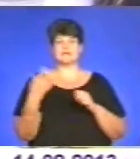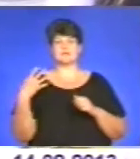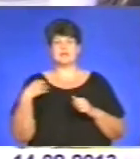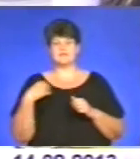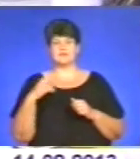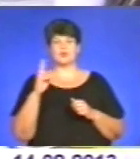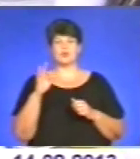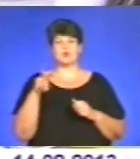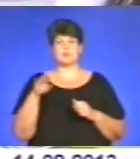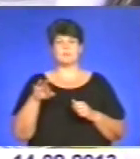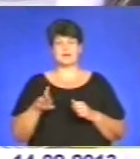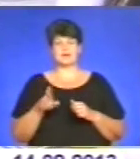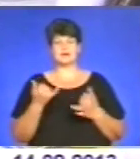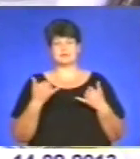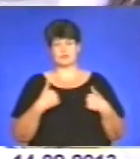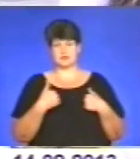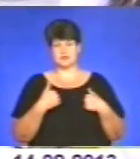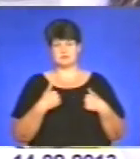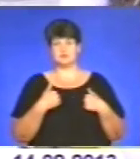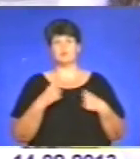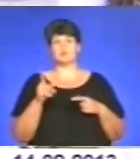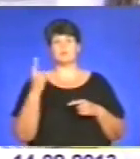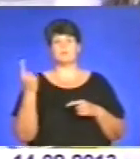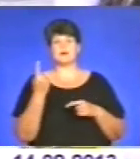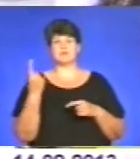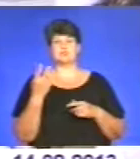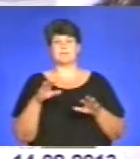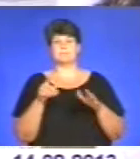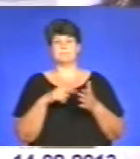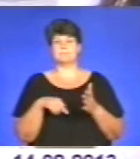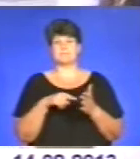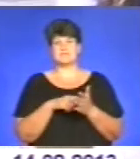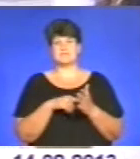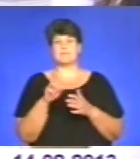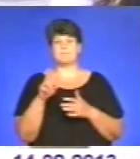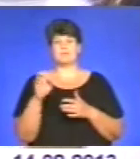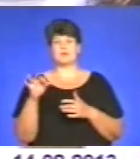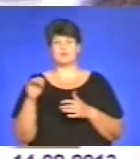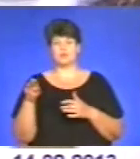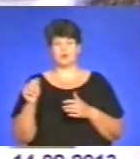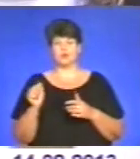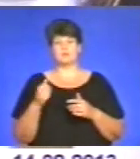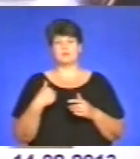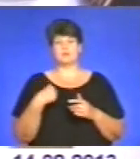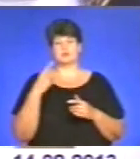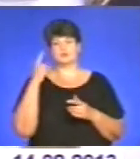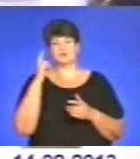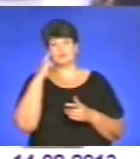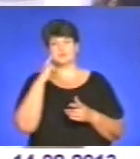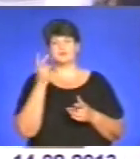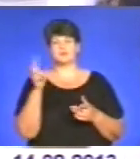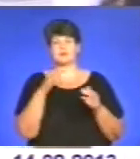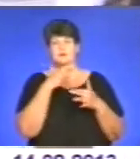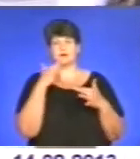Когомия. І зараз він у нас. Тому у нас перше місто з біатлону. І ми надіємося, що прийде велика кількість